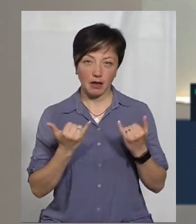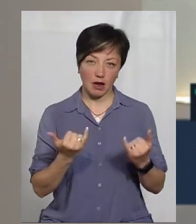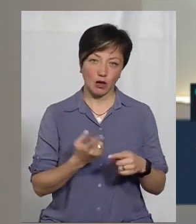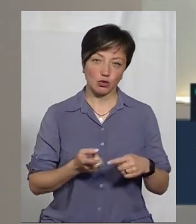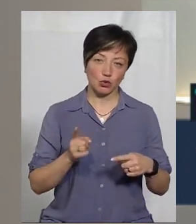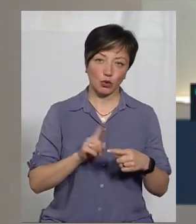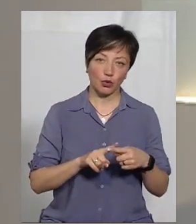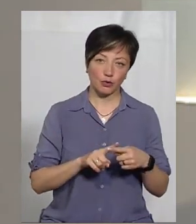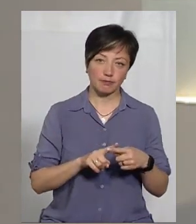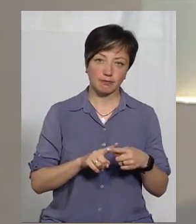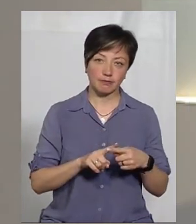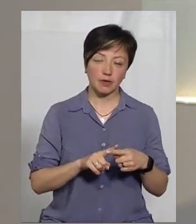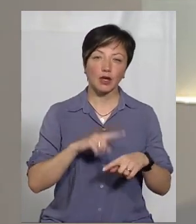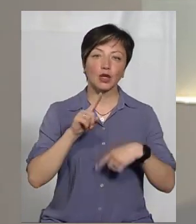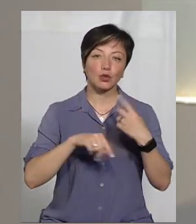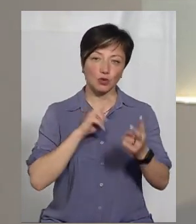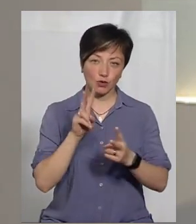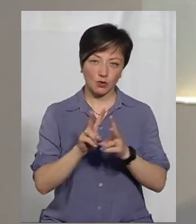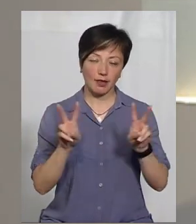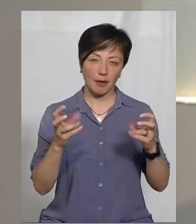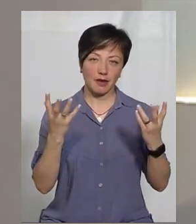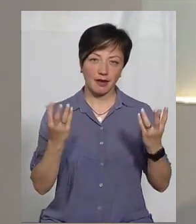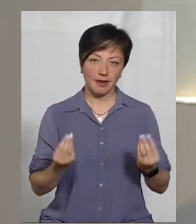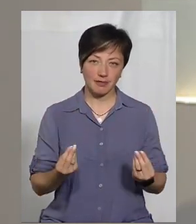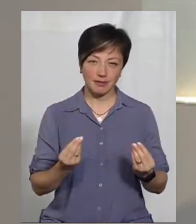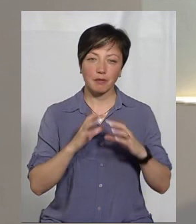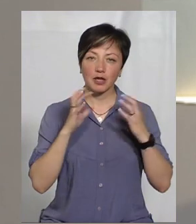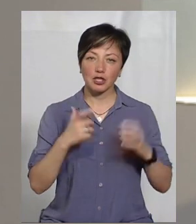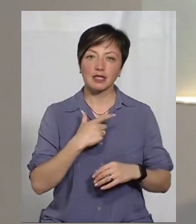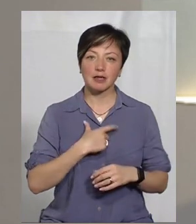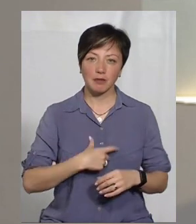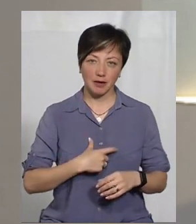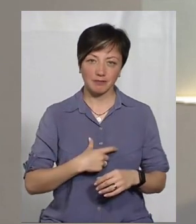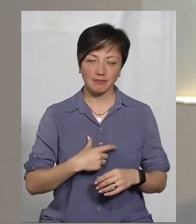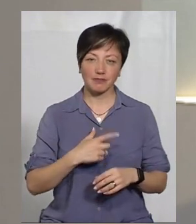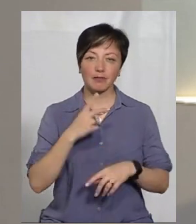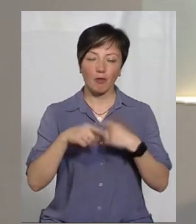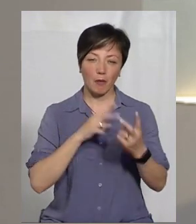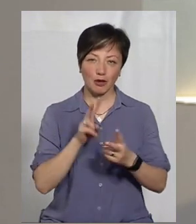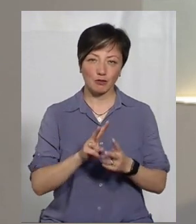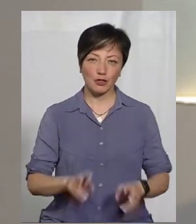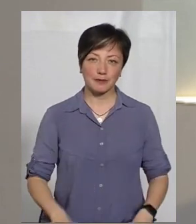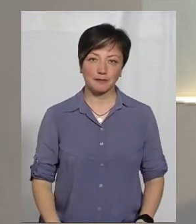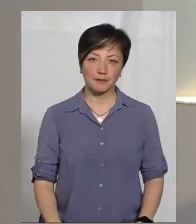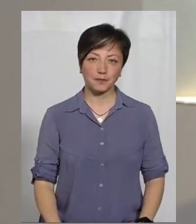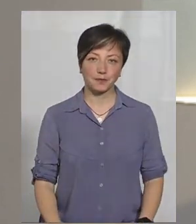цього. До зустрічі у наступній темі дня. Бережіть себе. Побачимось.